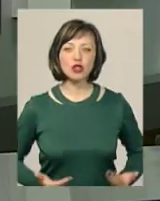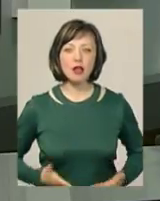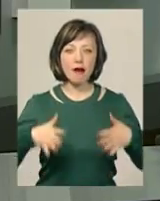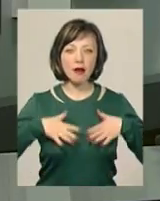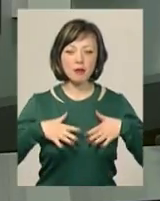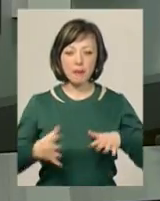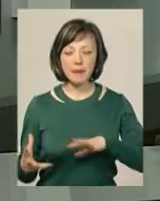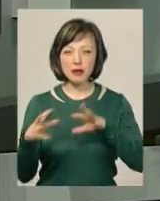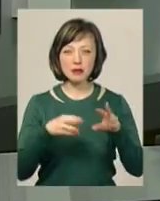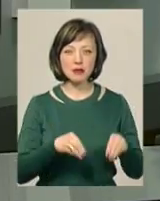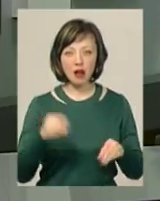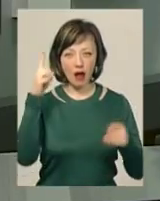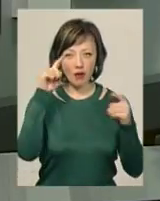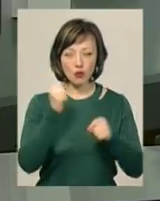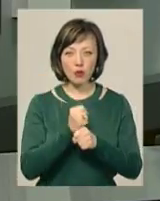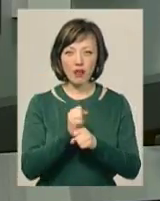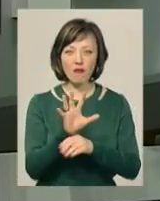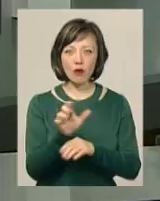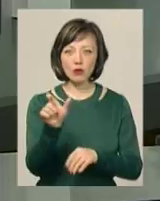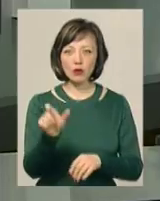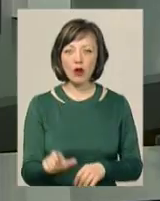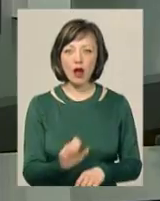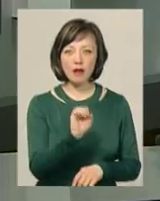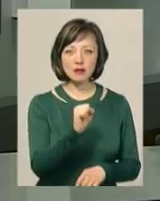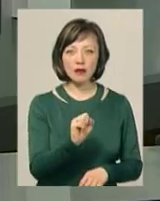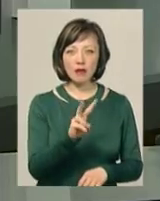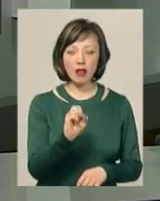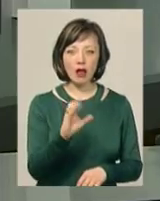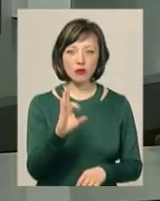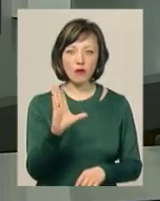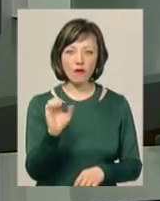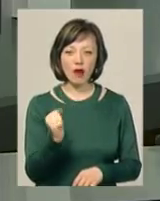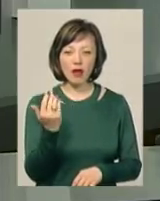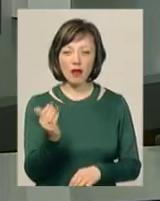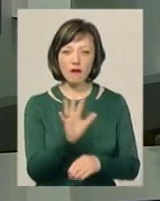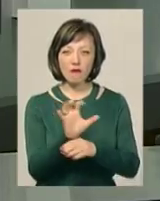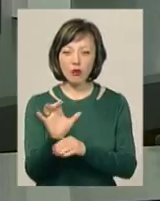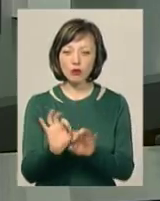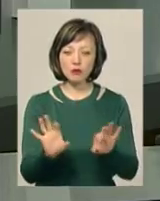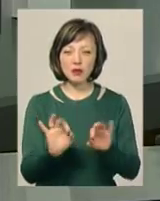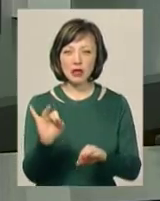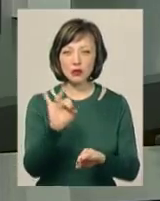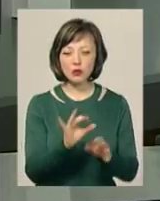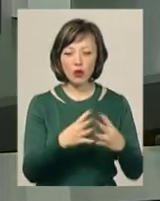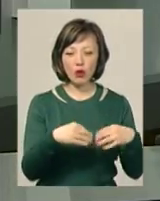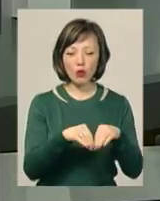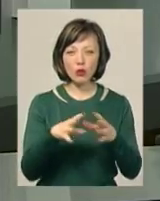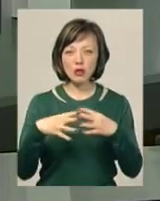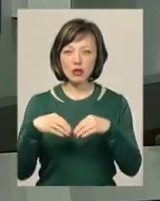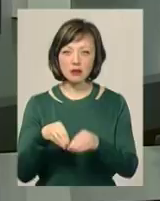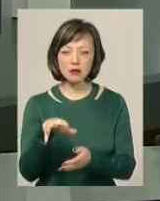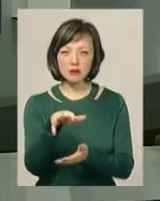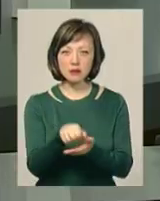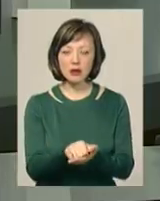Автор робіт – фотограф-документаліст Анастасія Власова. Її світлини розповідають історії кількох родин, котрі після анексії